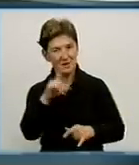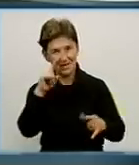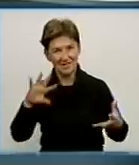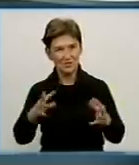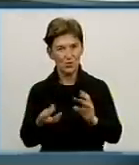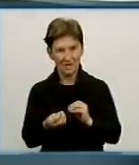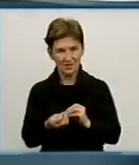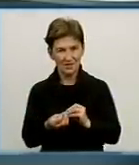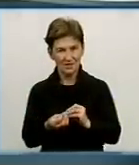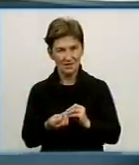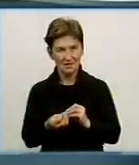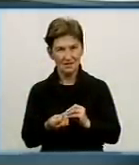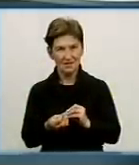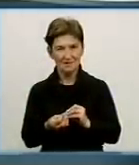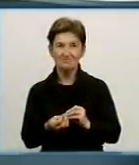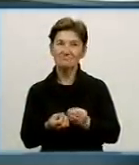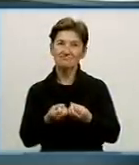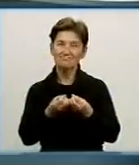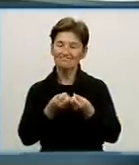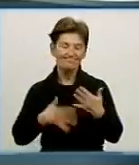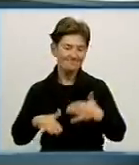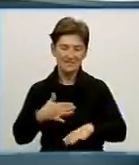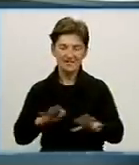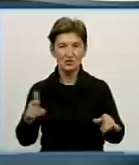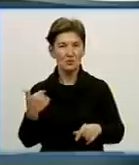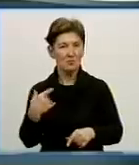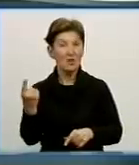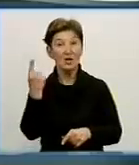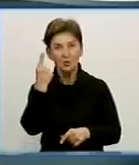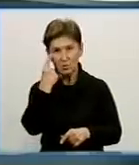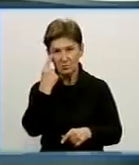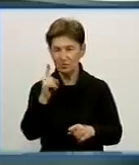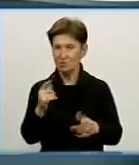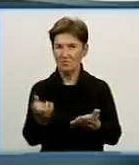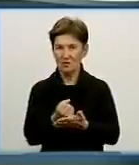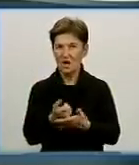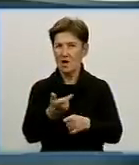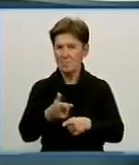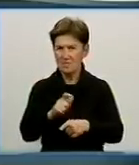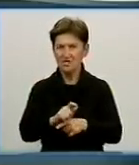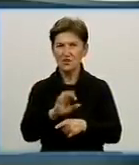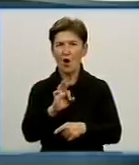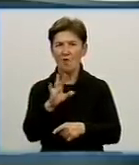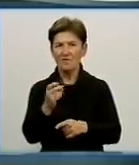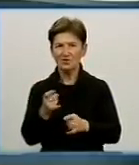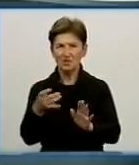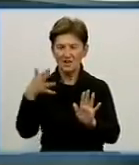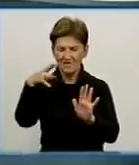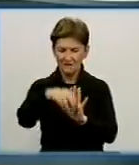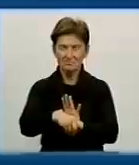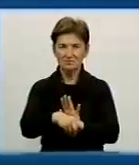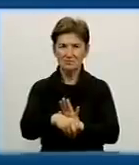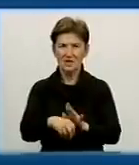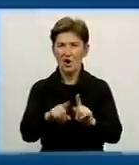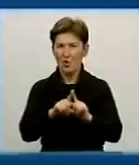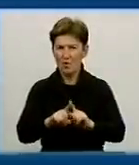жаль, результати не втішні. Оскільки ми не думали, що в нас отримуються такі результати. Більшість овочів місць нітратів переважає.